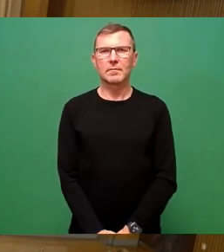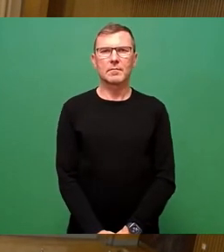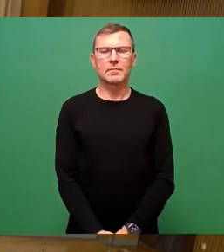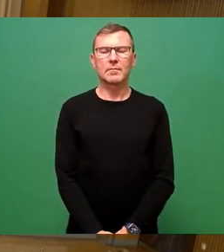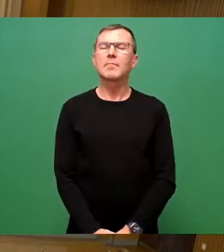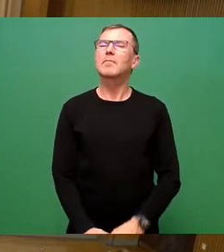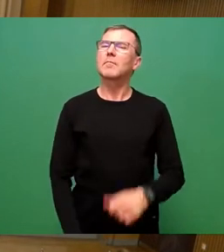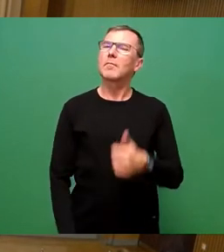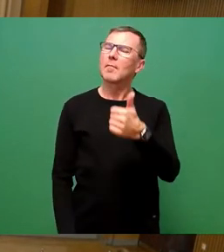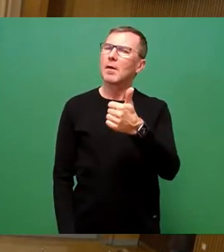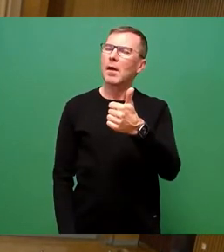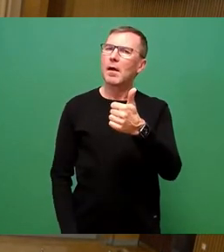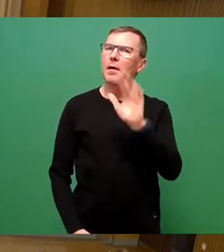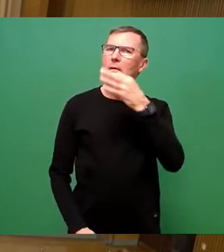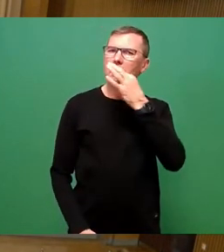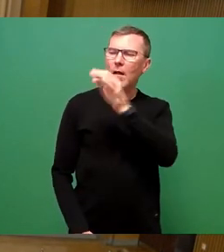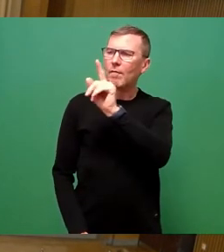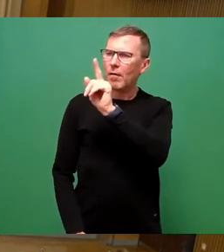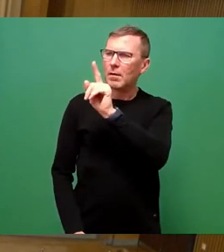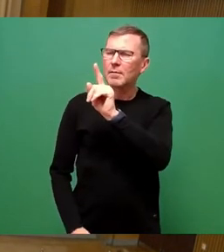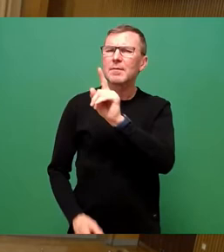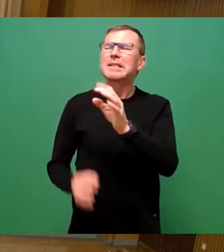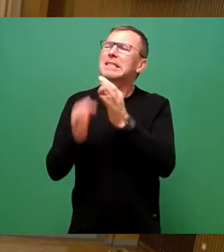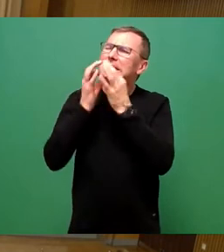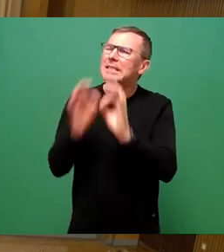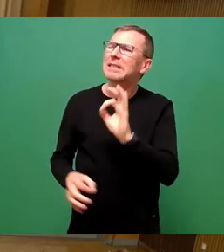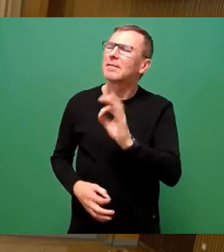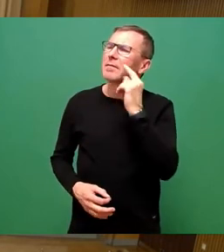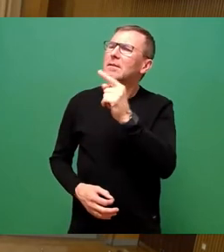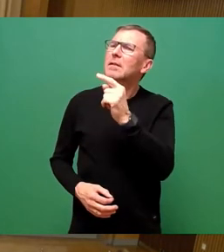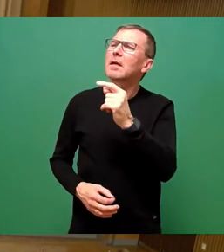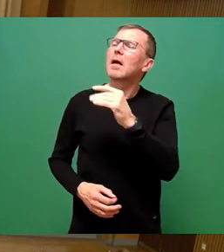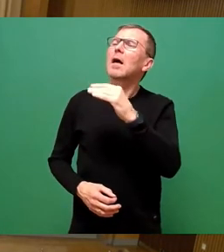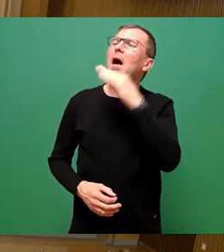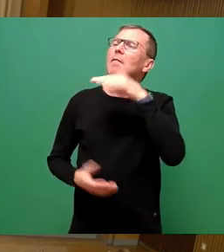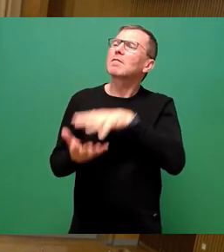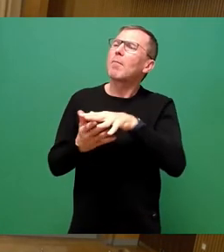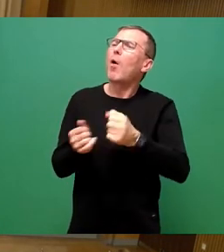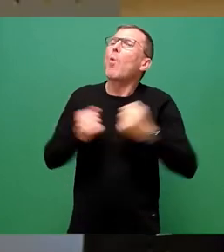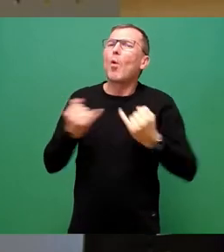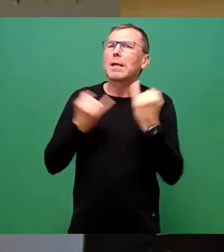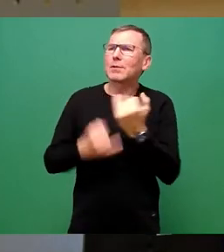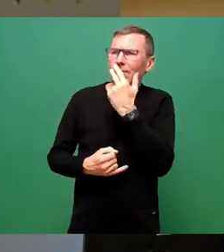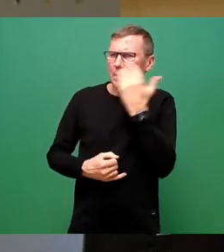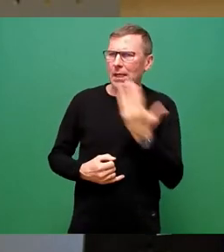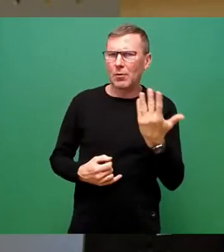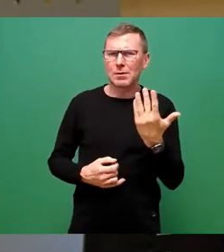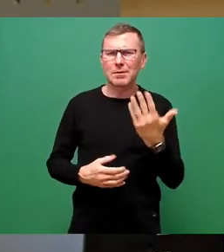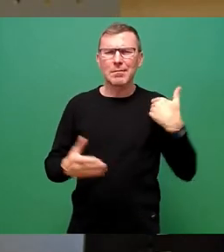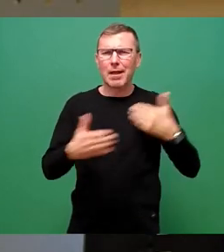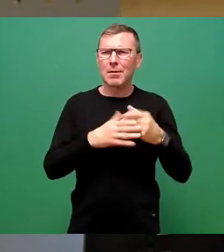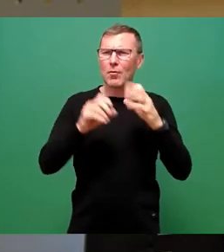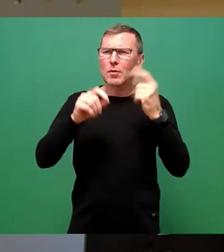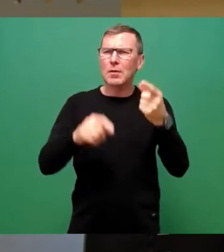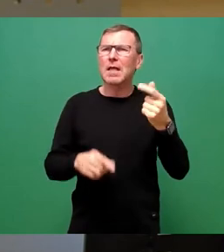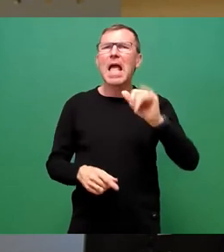Eine Nachfrage, ich würde gern konkret wissen, wie sich denn der Wasserverbrauch der Großindustrie entwickelt hat. Wir haben seit, ich weiß nicht, Ende der 90er in Finien, glaube ich, in